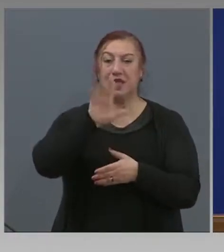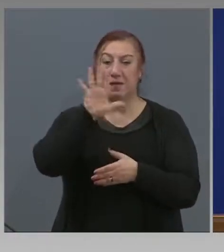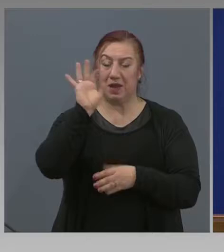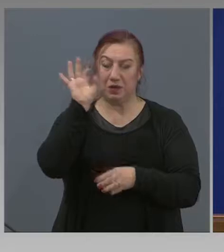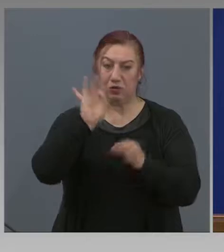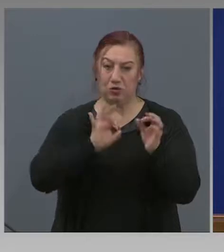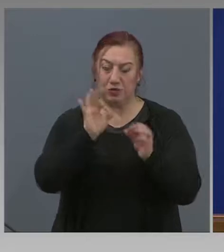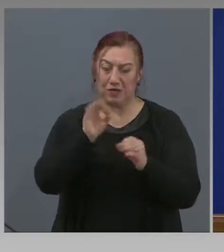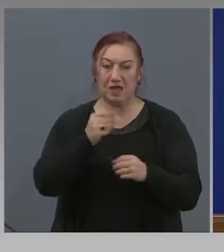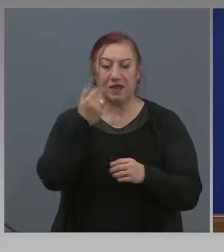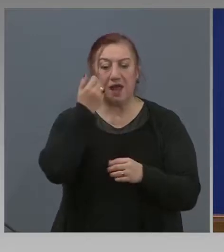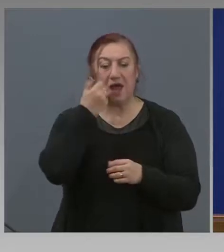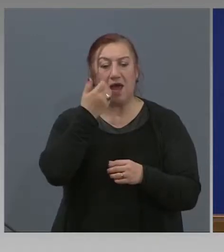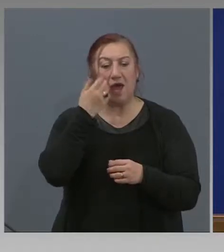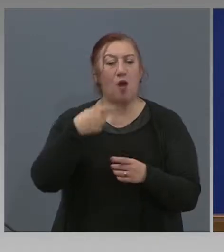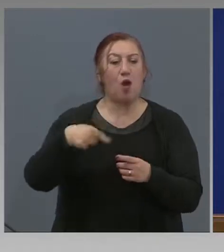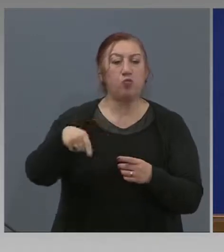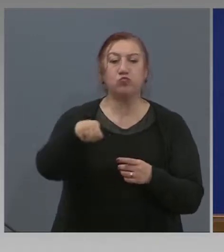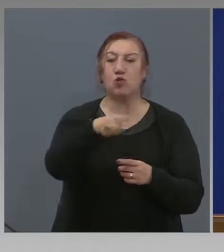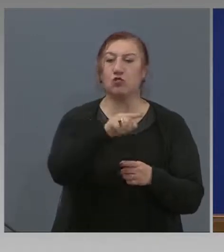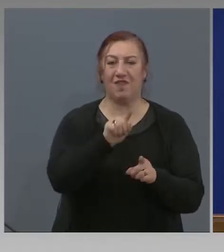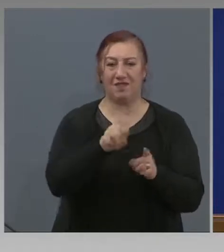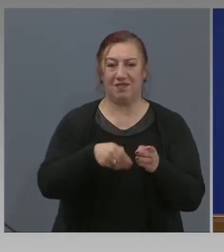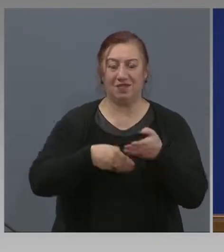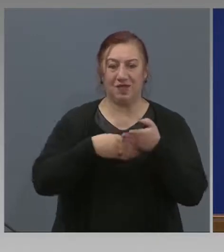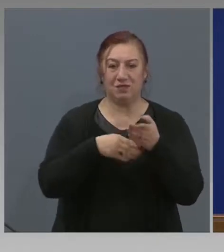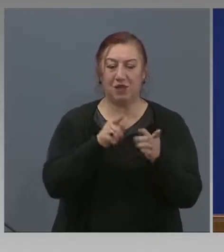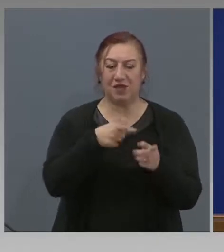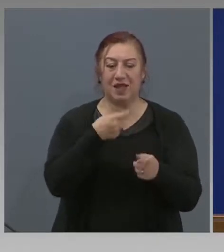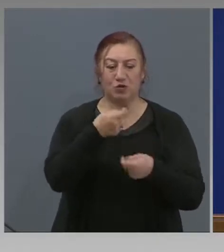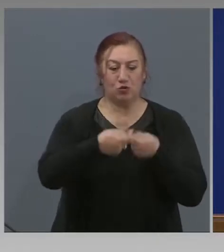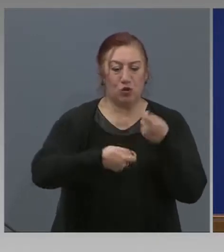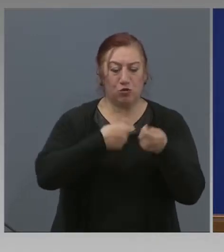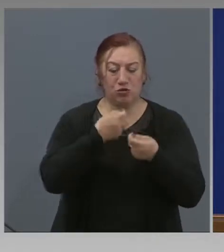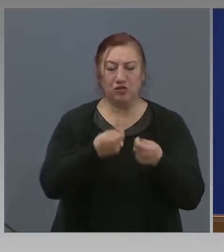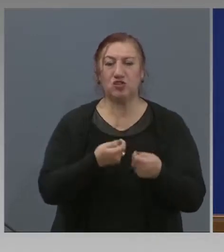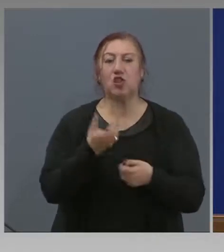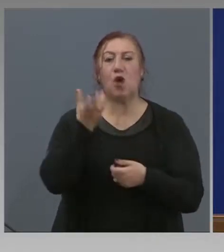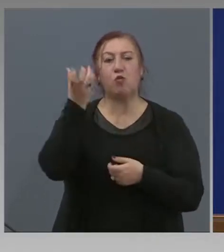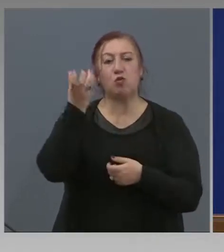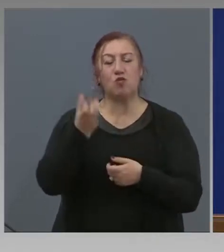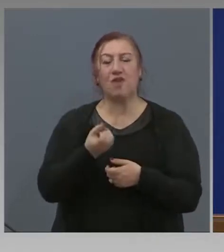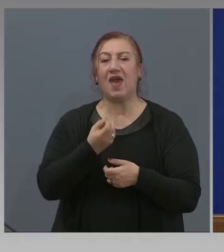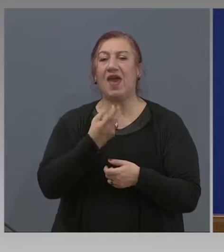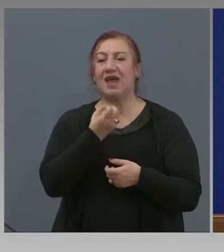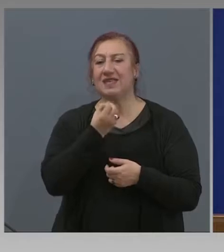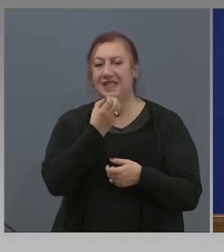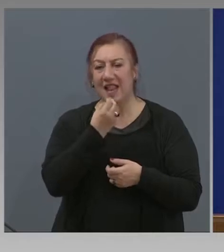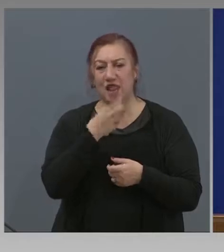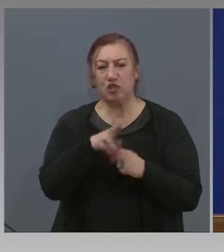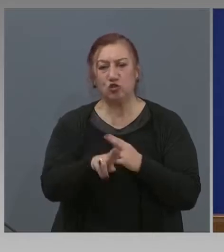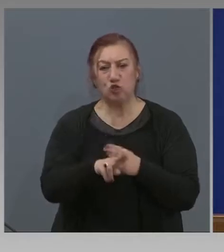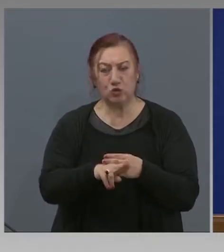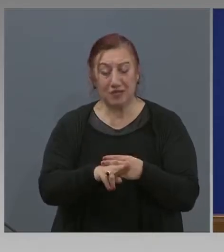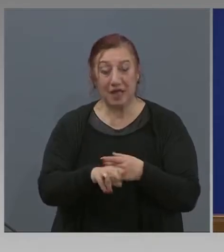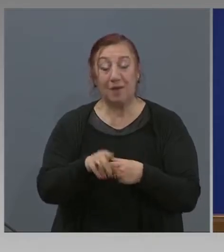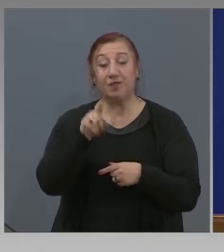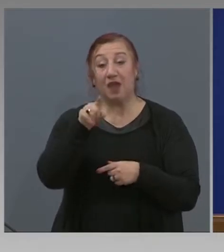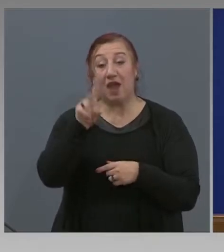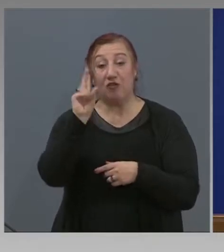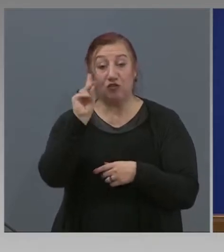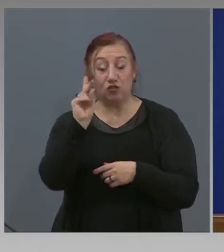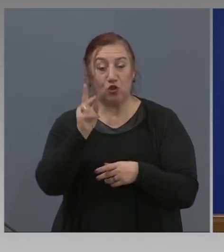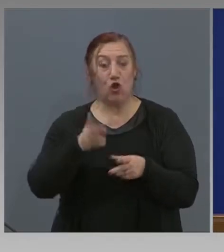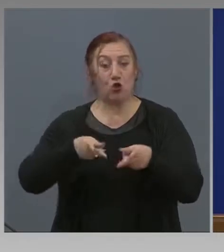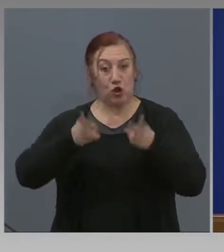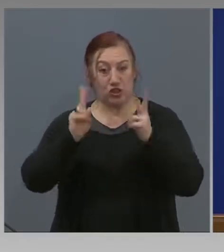бенефициенти на тази подкрепа са производителите на плодове и зеленчуци. Второто решение, което се